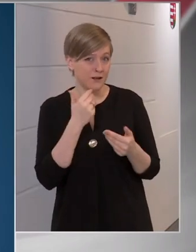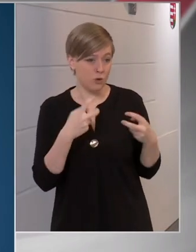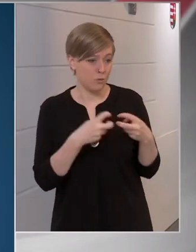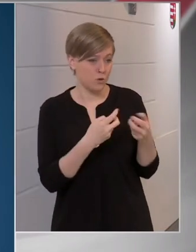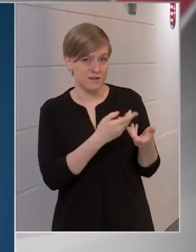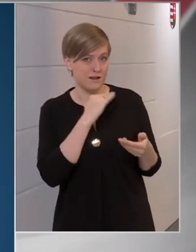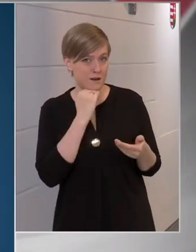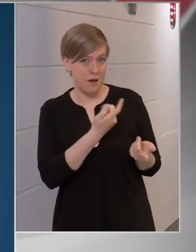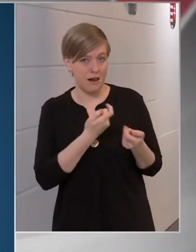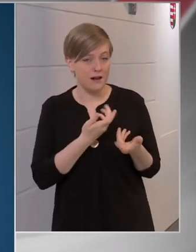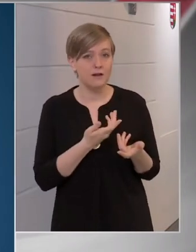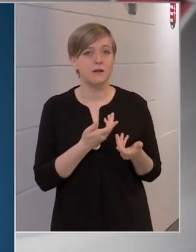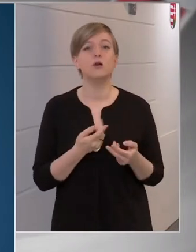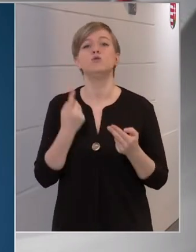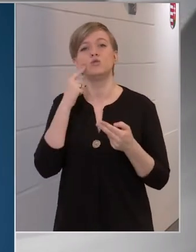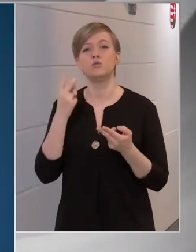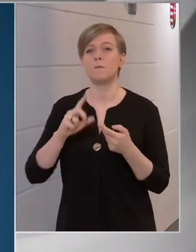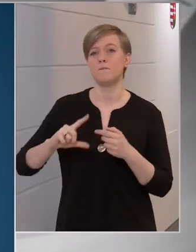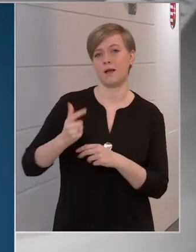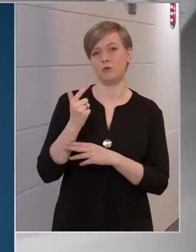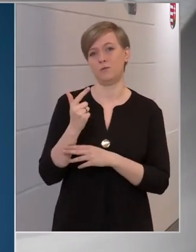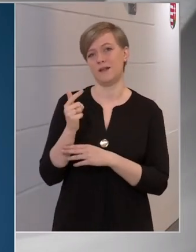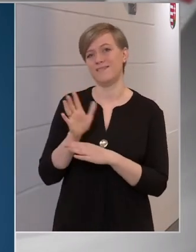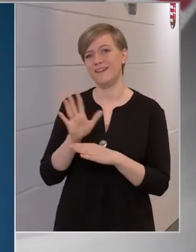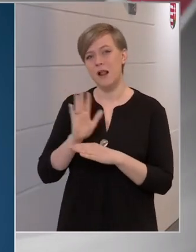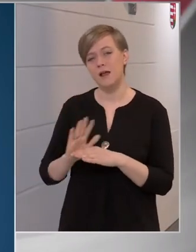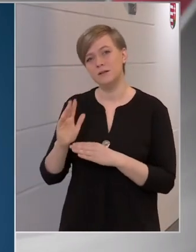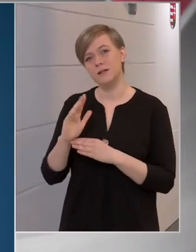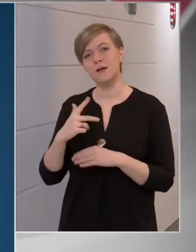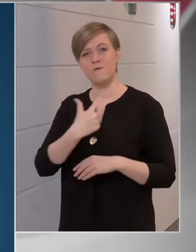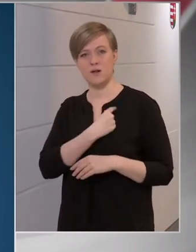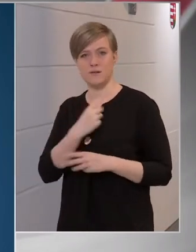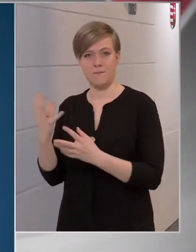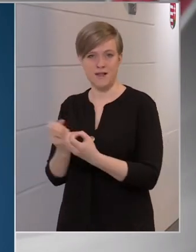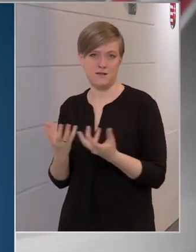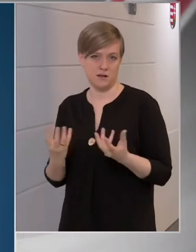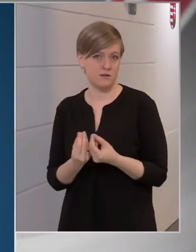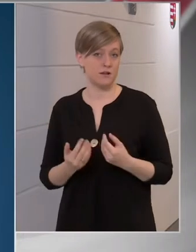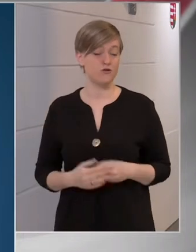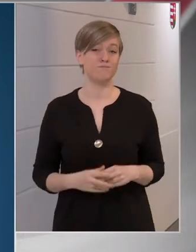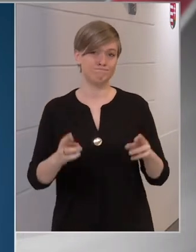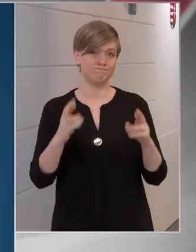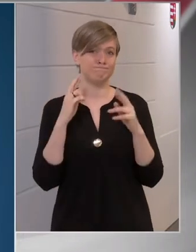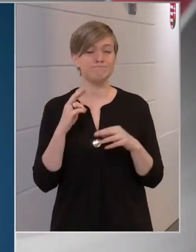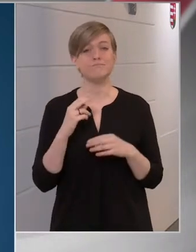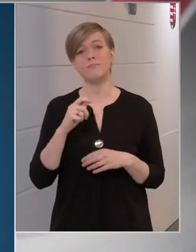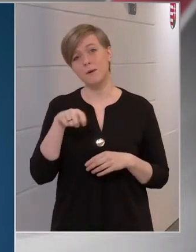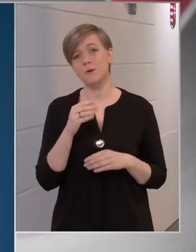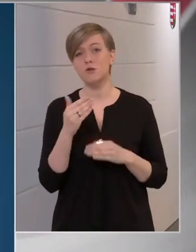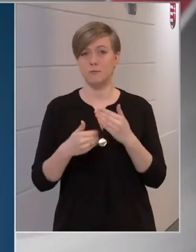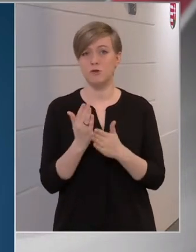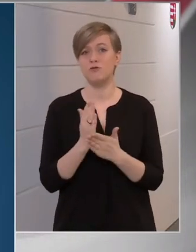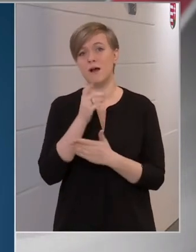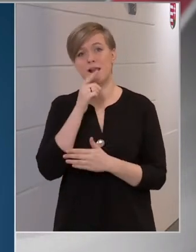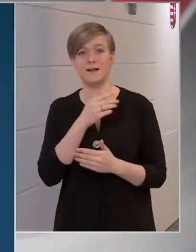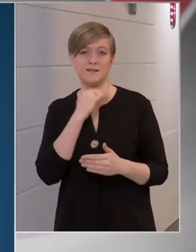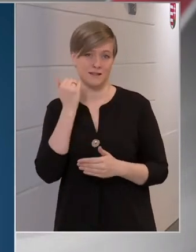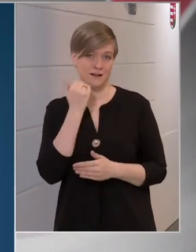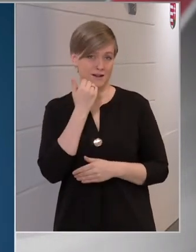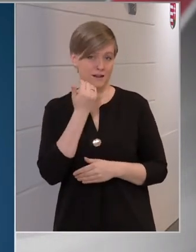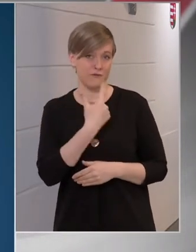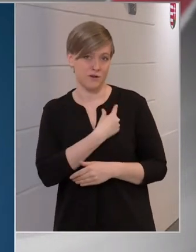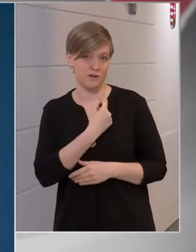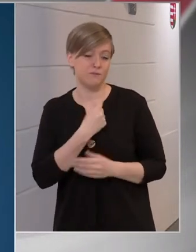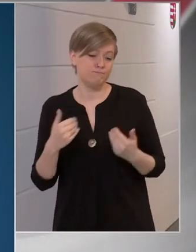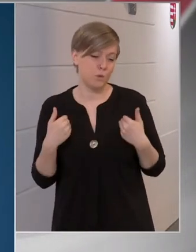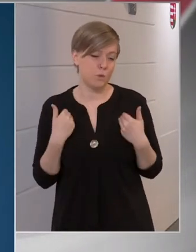beszerzéssel, hanem ezt meg tudtuk duplázni a keleti vakcina beszerzéssel. Azt reméljük, hogy április májusra már lesz elég vakcina. Mi örülünk